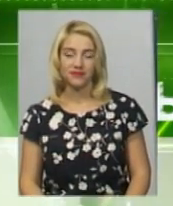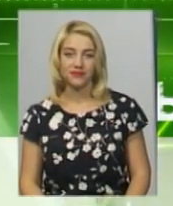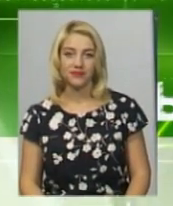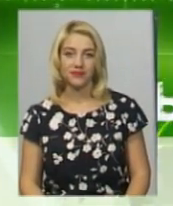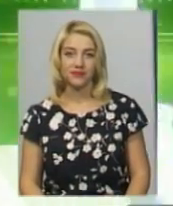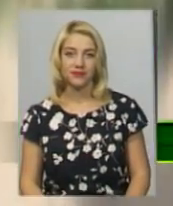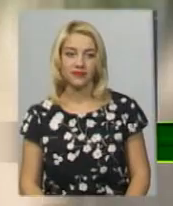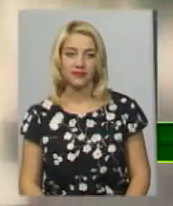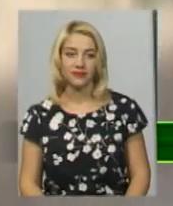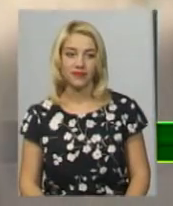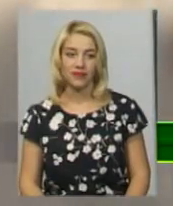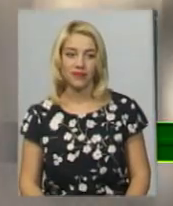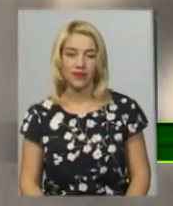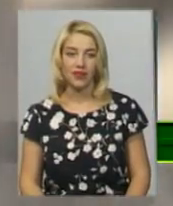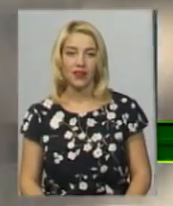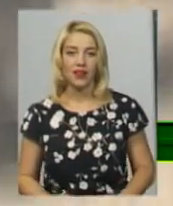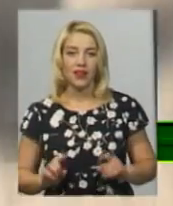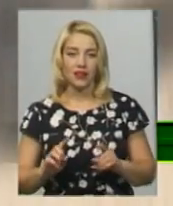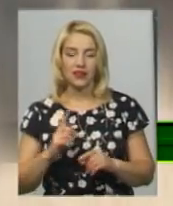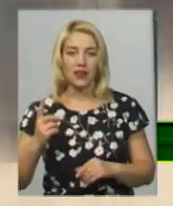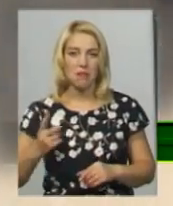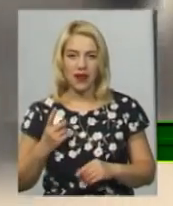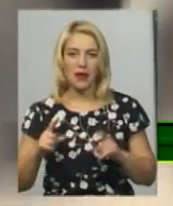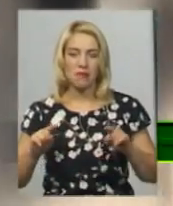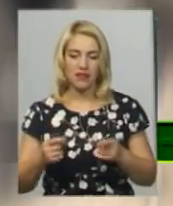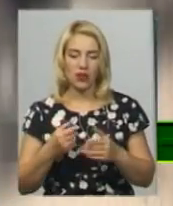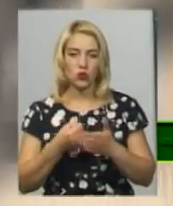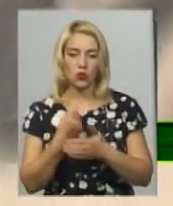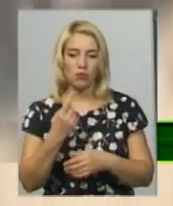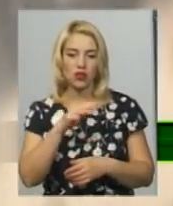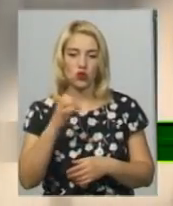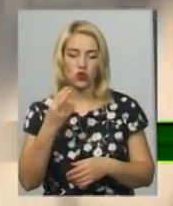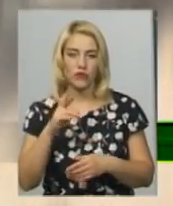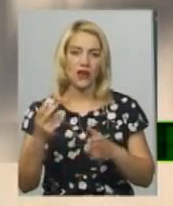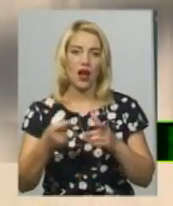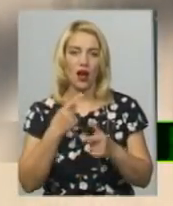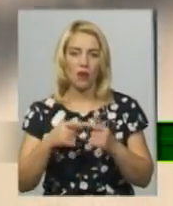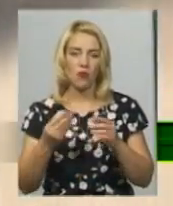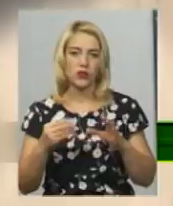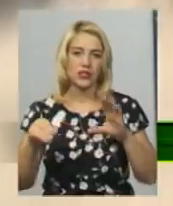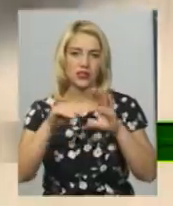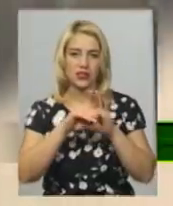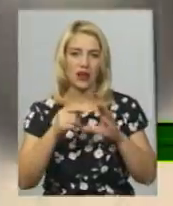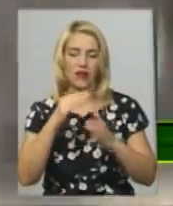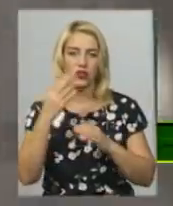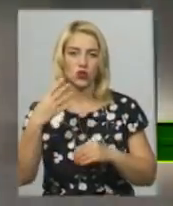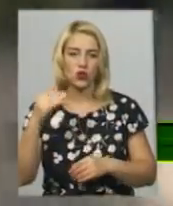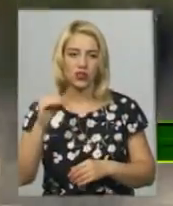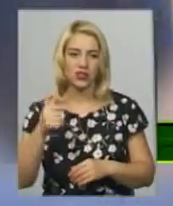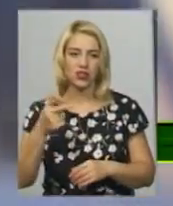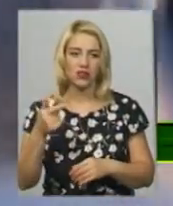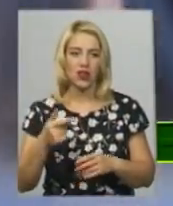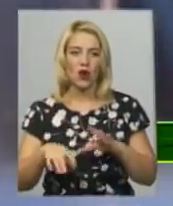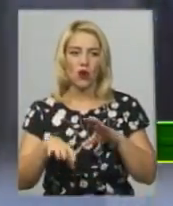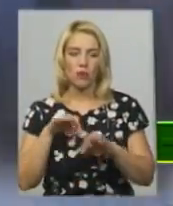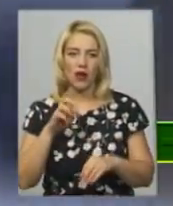Музика Тримання під вартою до 1 жовтня або застава у 40 тисяч гривень. Такий запобіжний захід обрали Бердичівському